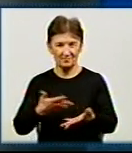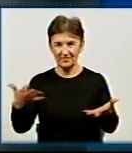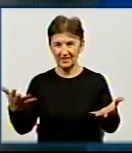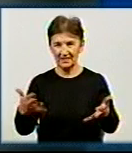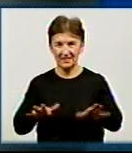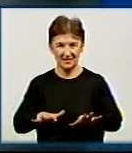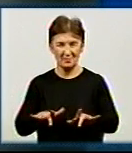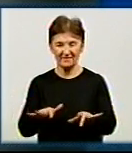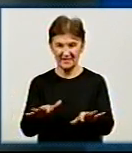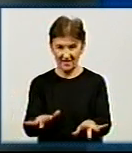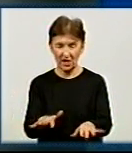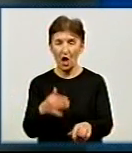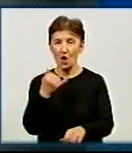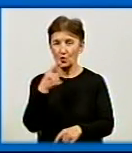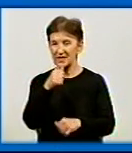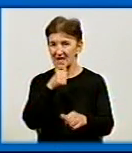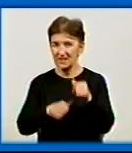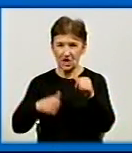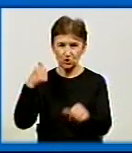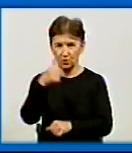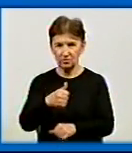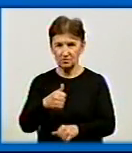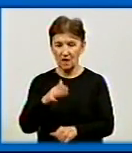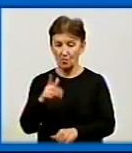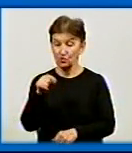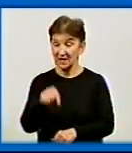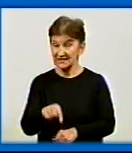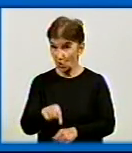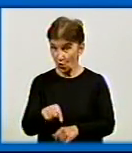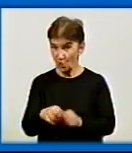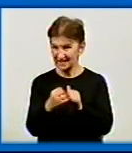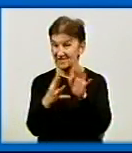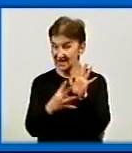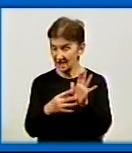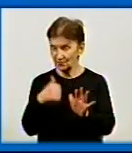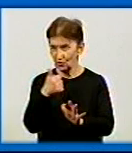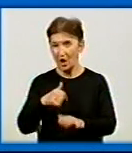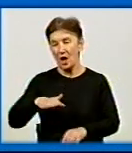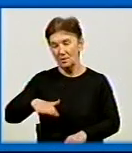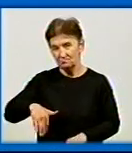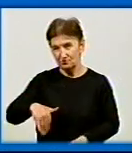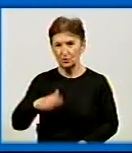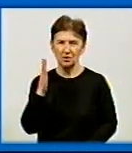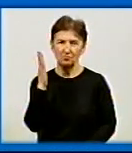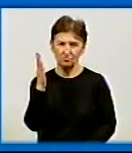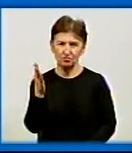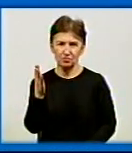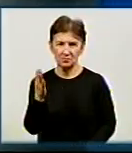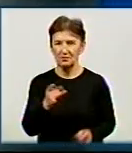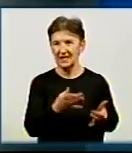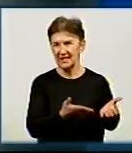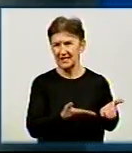в наступному вже, коли будемо визначати героїв цього року, що наступив, тоді вже це, можливо, і з